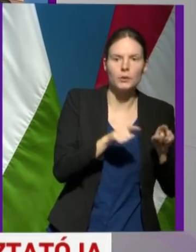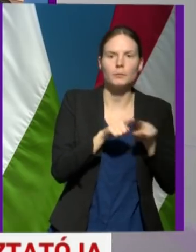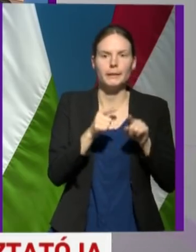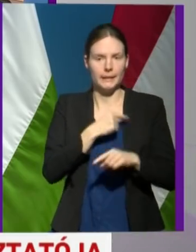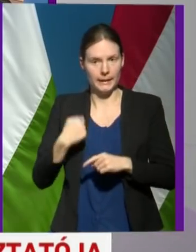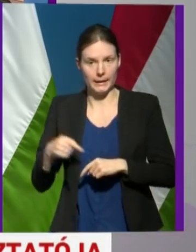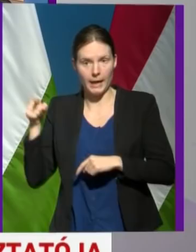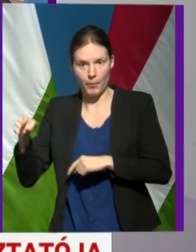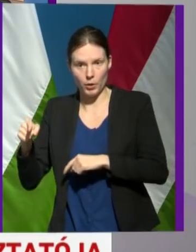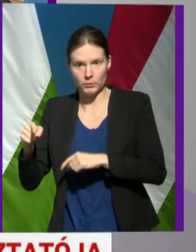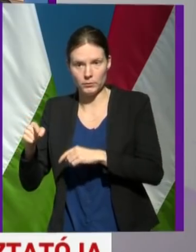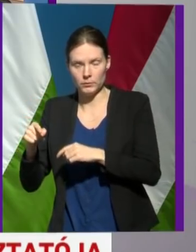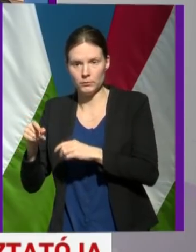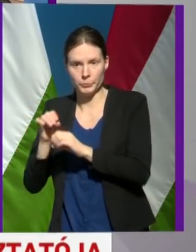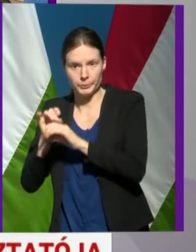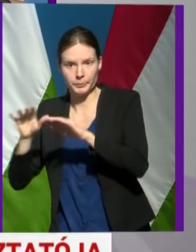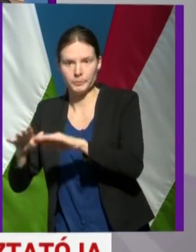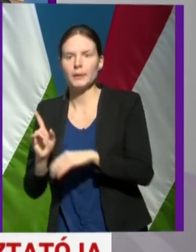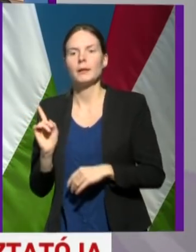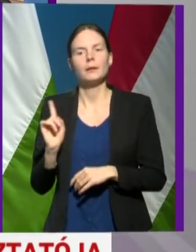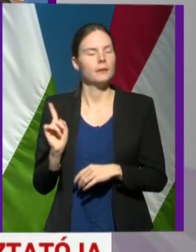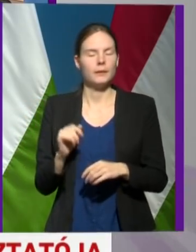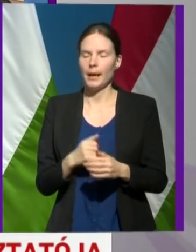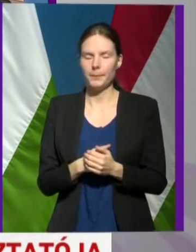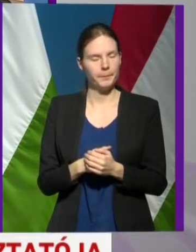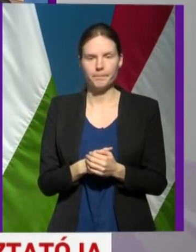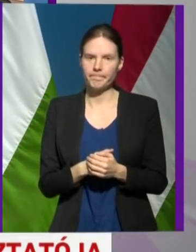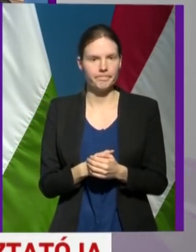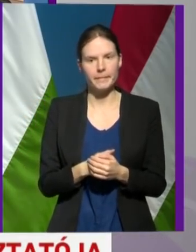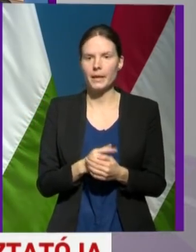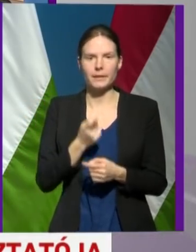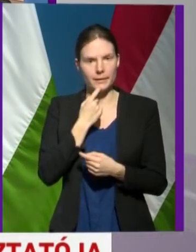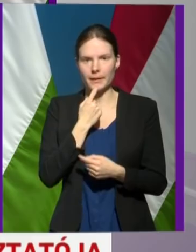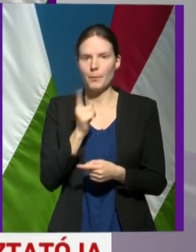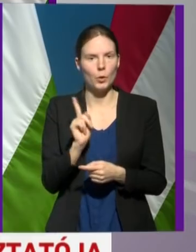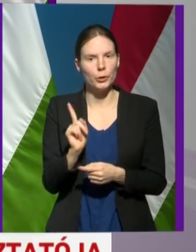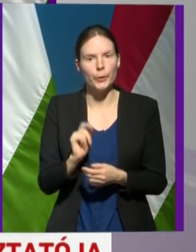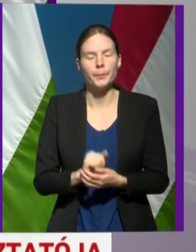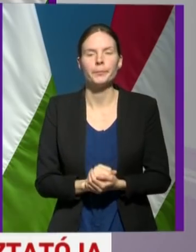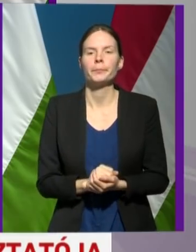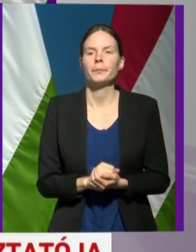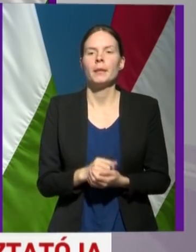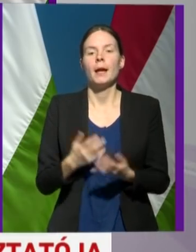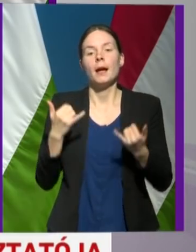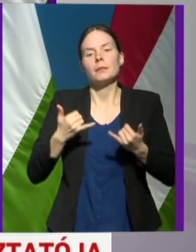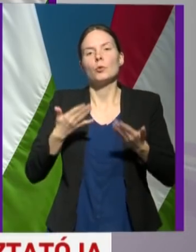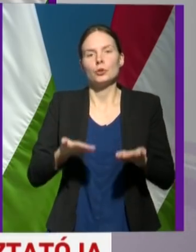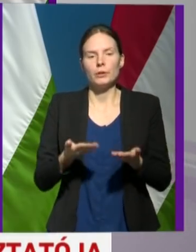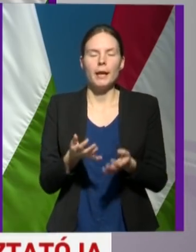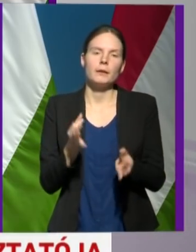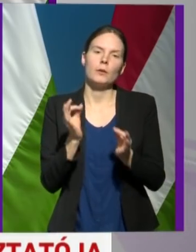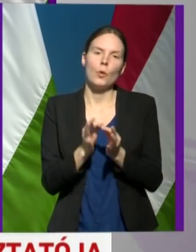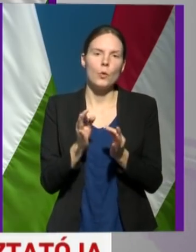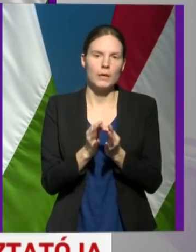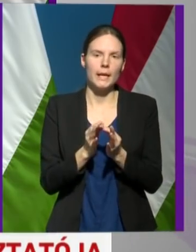Kínában kirobbantotta a járványt? Nem, én ezt nem állítanám. Tehát ez most egy konkrét